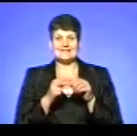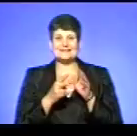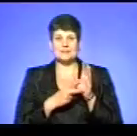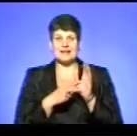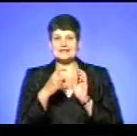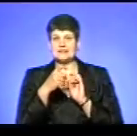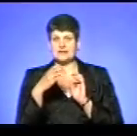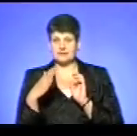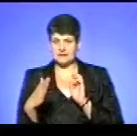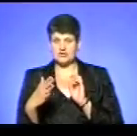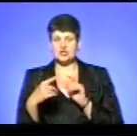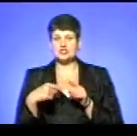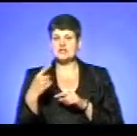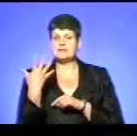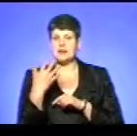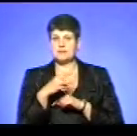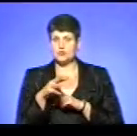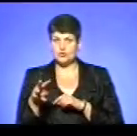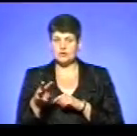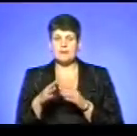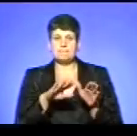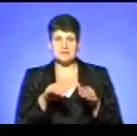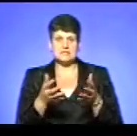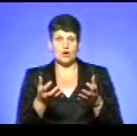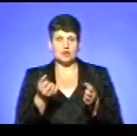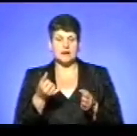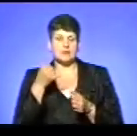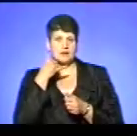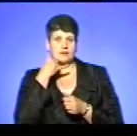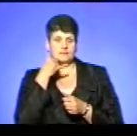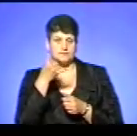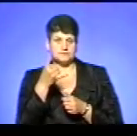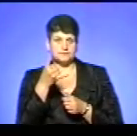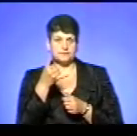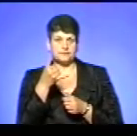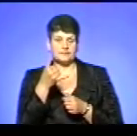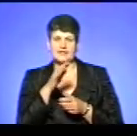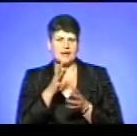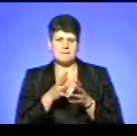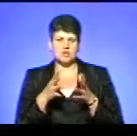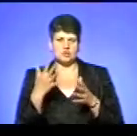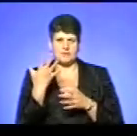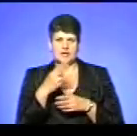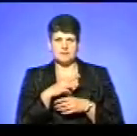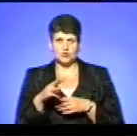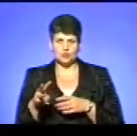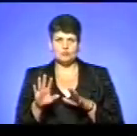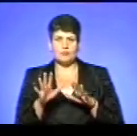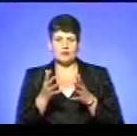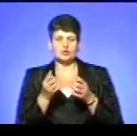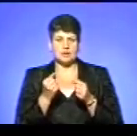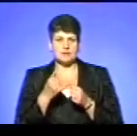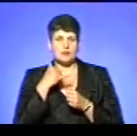тобто за 5 хвилин після отримання відповідного, не більше, ніж 5 хвилин з моменту отримання